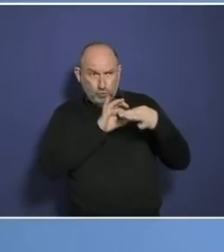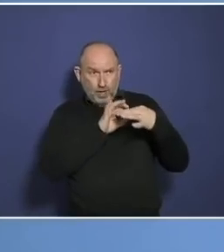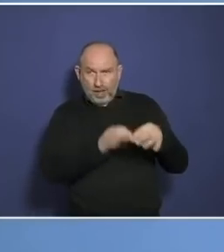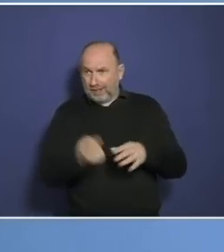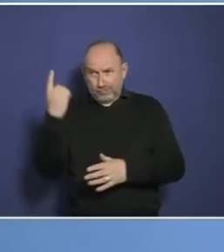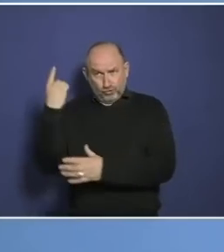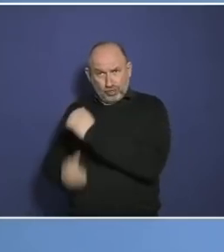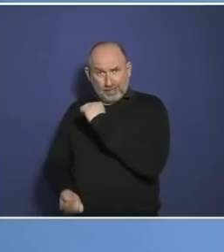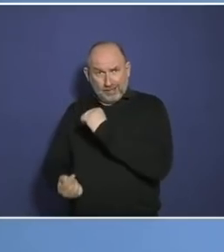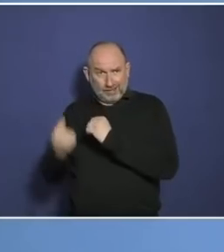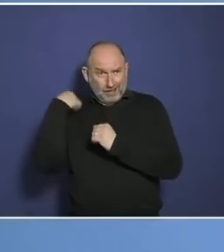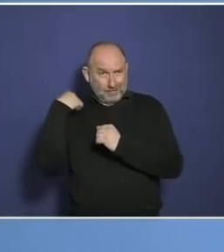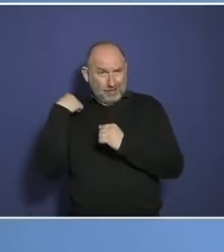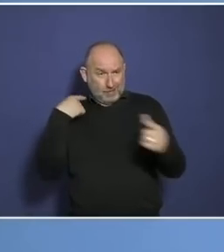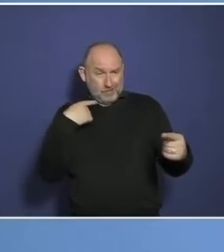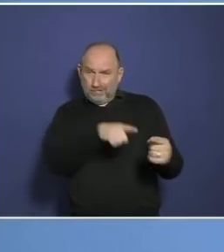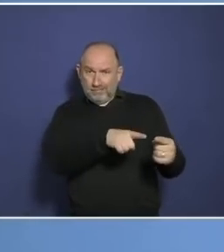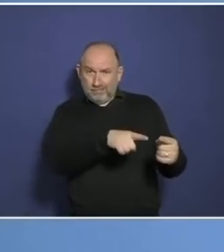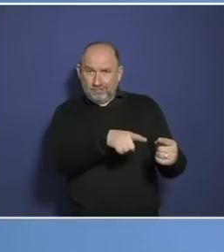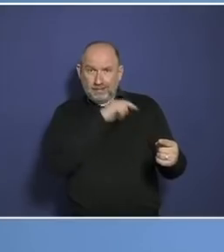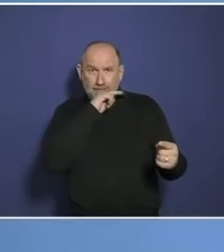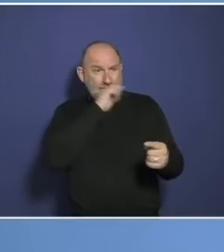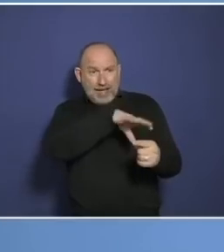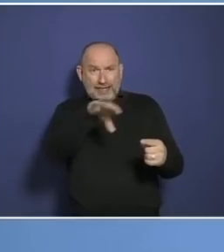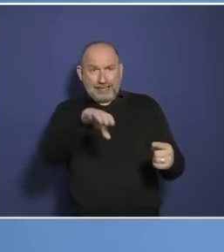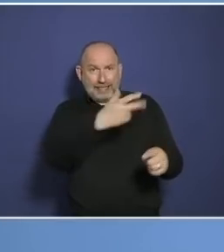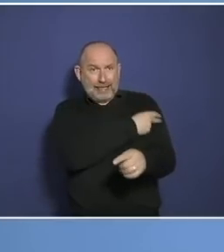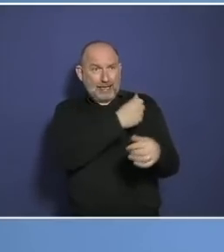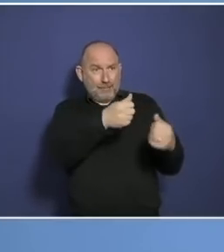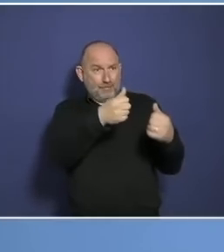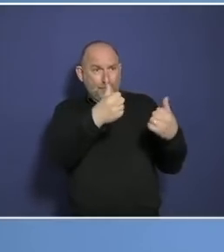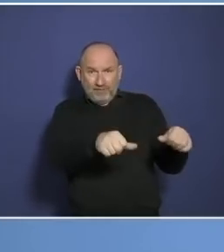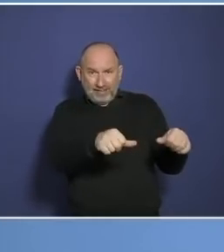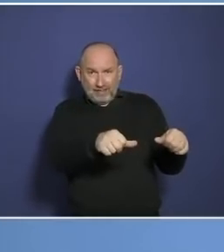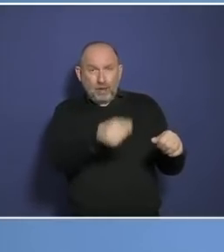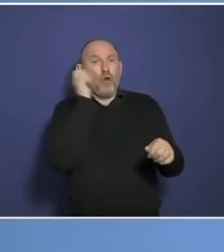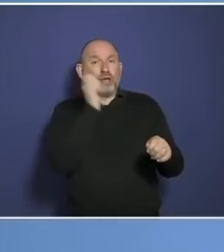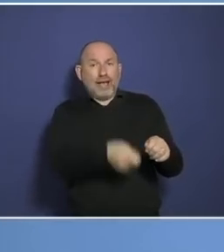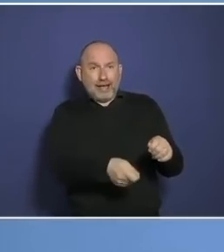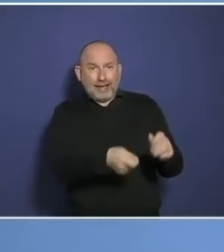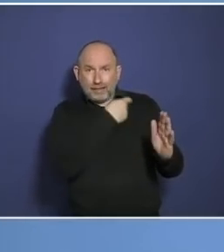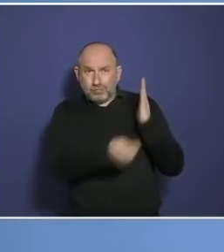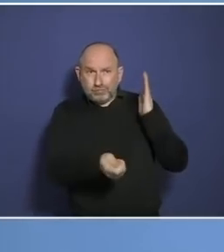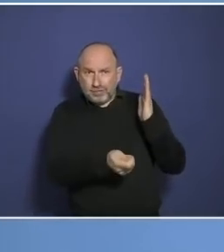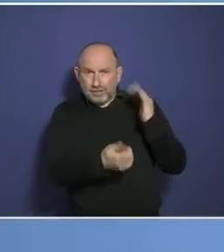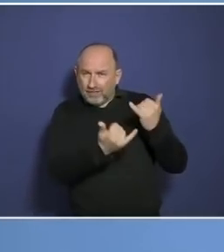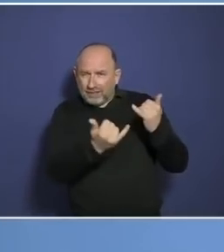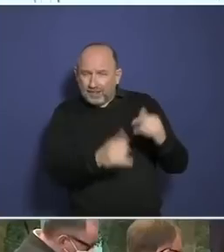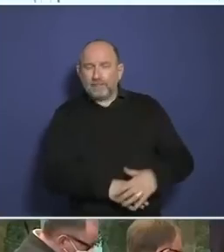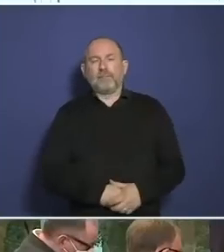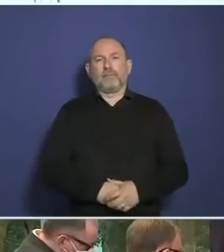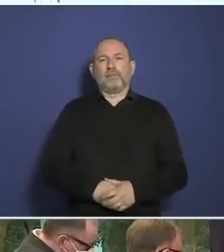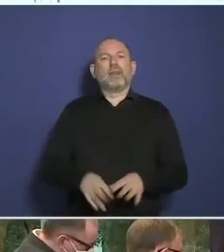gestern und der einrichtungsbezogenen Impfpflicht. Droht der einrichtungsbezogenen Impfpflicht jetzt das Aus vor Gericht? Nein, das Aus vor Gericht